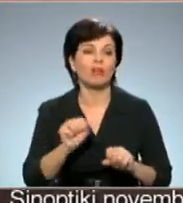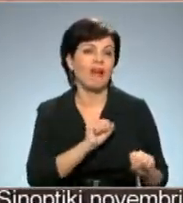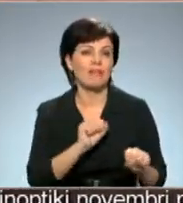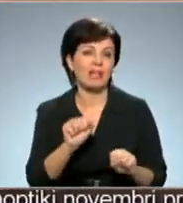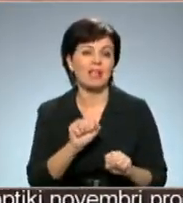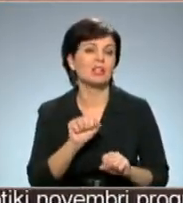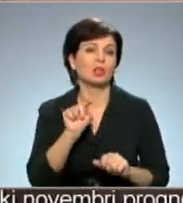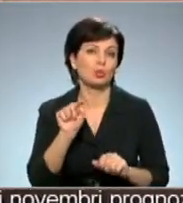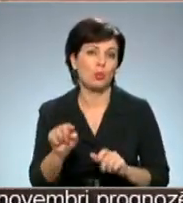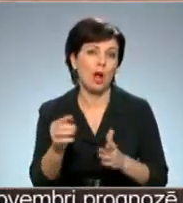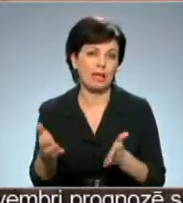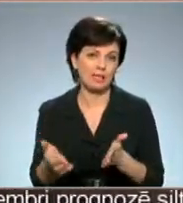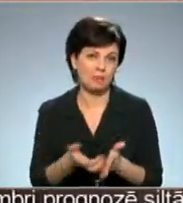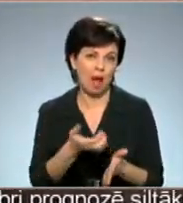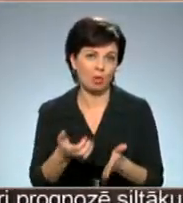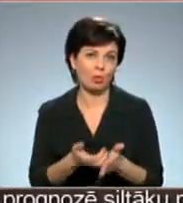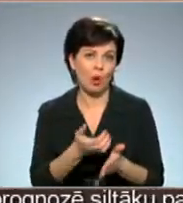Sandra Leitāna, Andras Spāns, TV Spektrs.